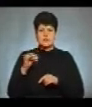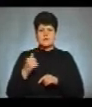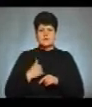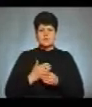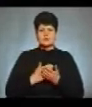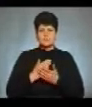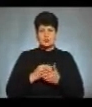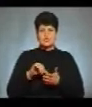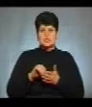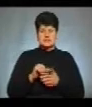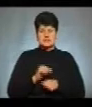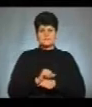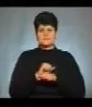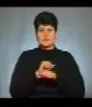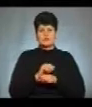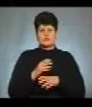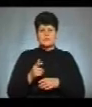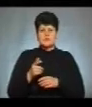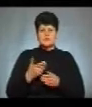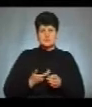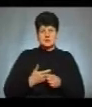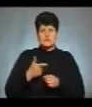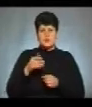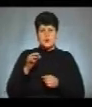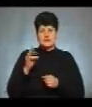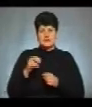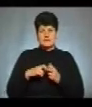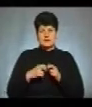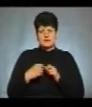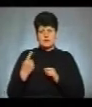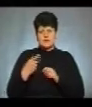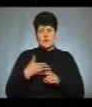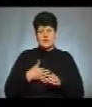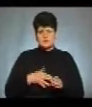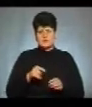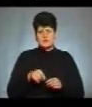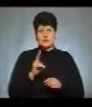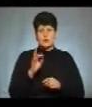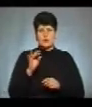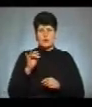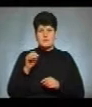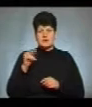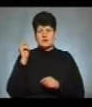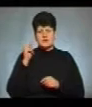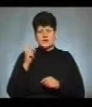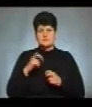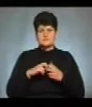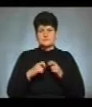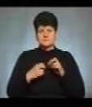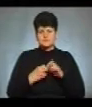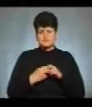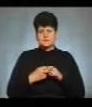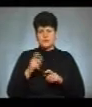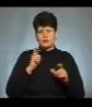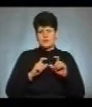учасник Революції Гідності, проживав у Горниках Івано-Франківської області. Родом він із Куропця, навчався у Прикарпатському національному